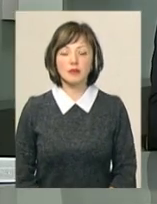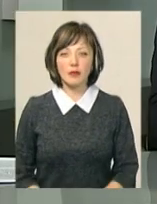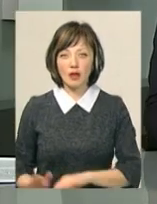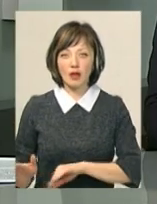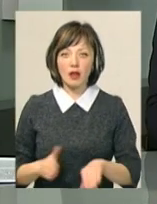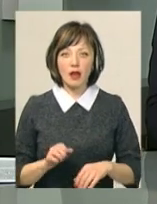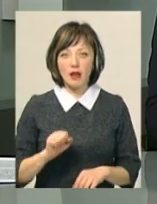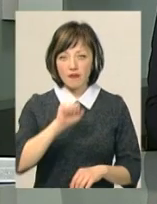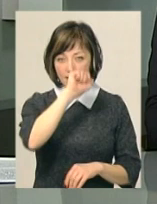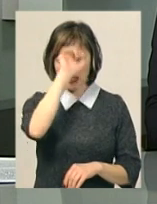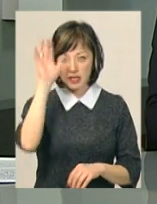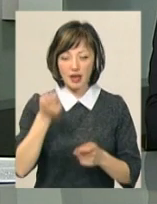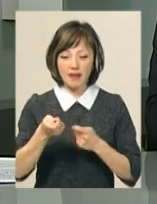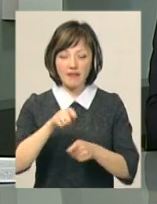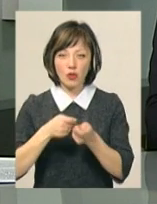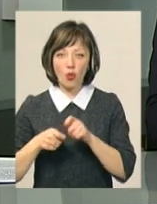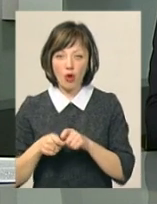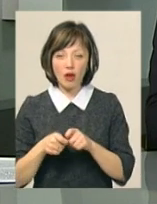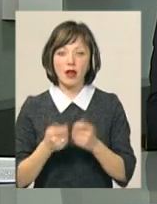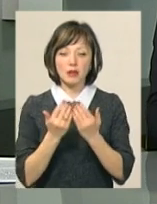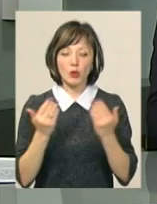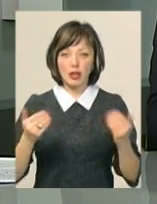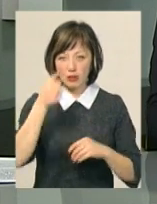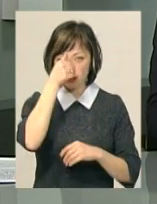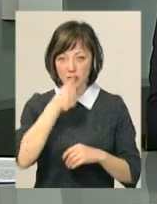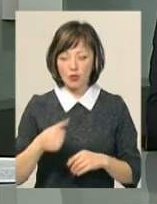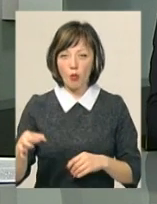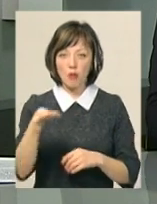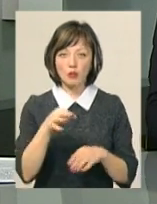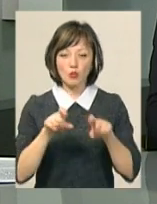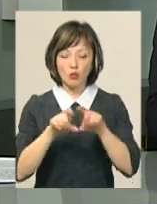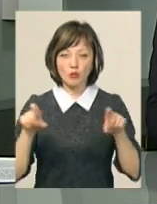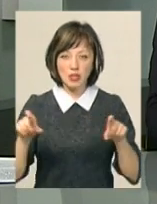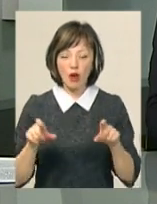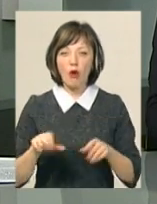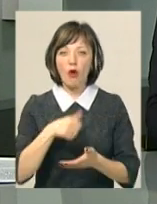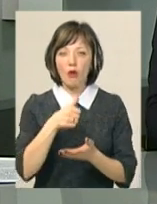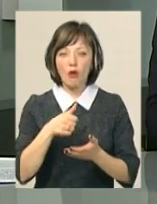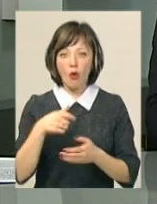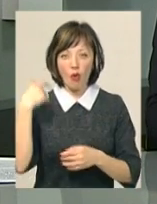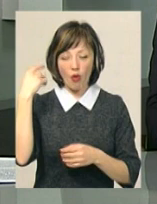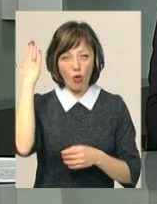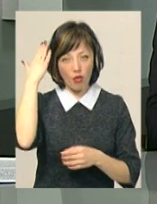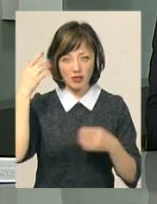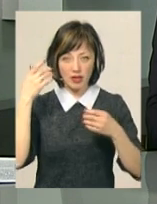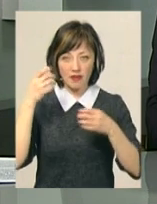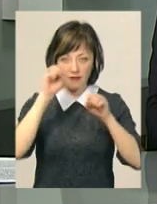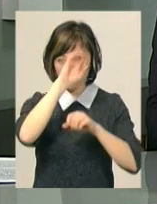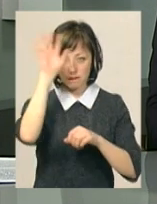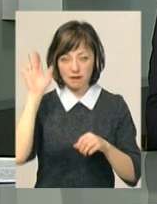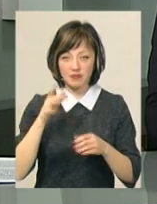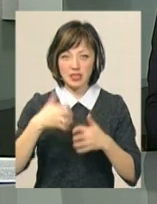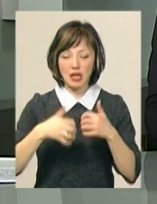Весільний вінок став експонатом місяця у Хмельницькому обласному краєзнавчому музеї. Головний убір був виготовлений всередині ХХ